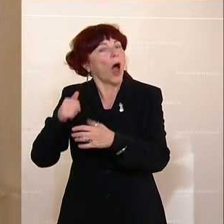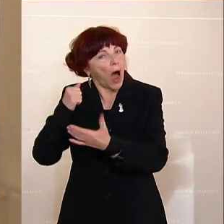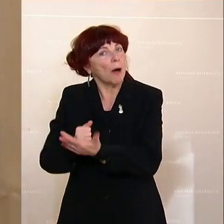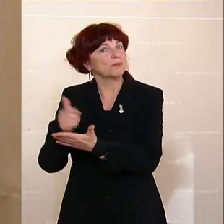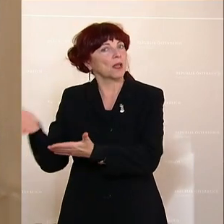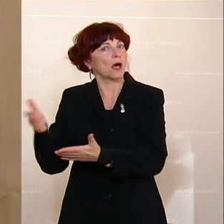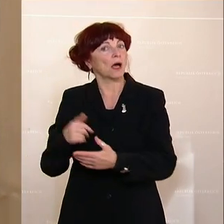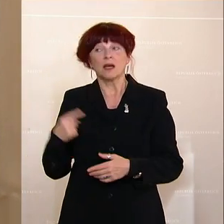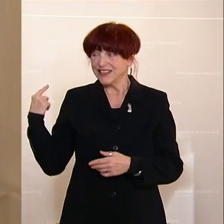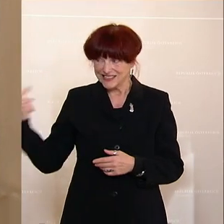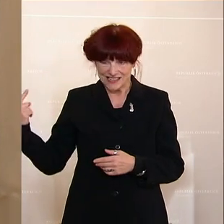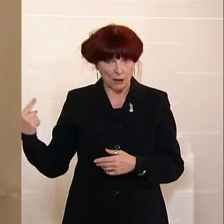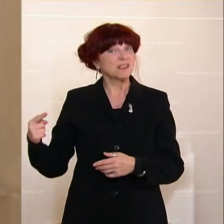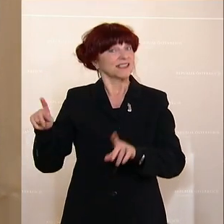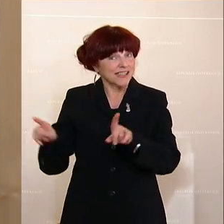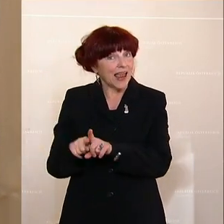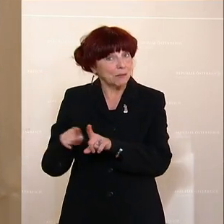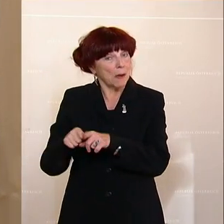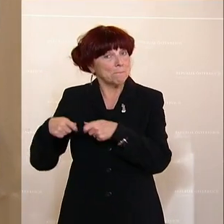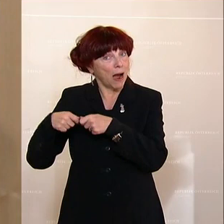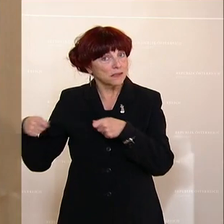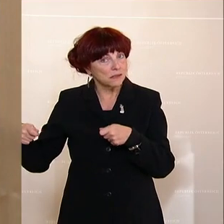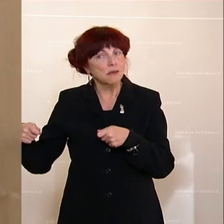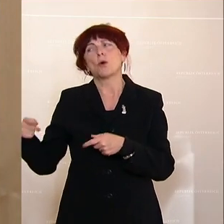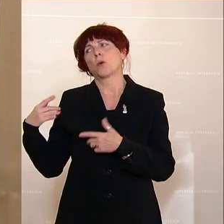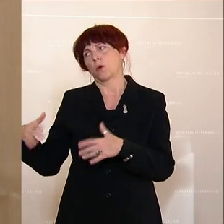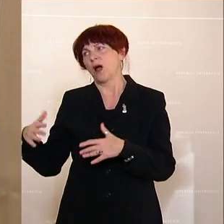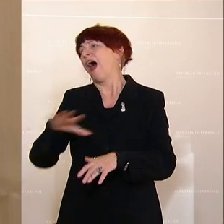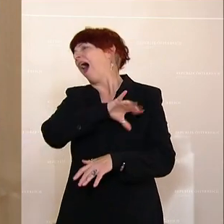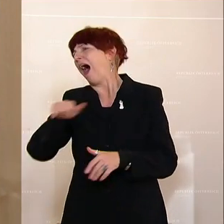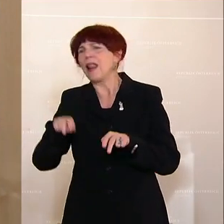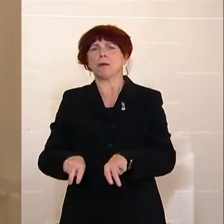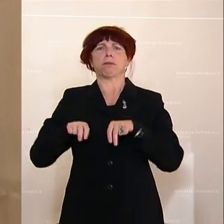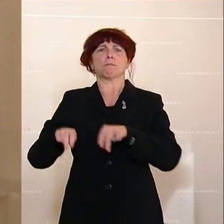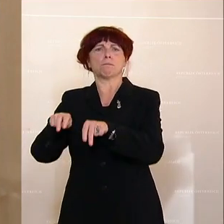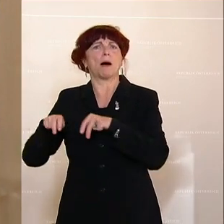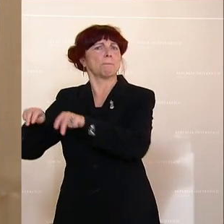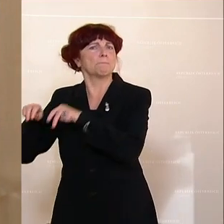anlegen würden, dann müssten Sie allesamt schon längst zurückgetreten sein.